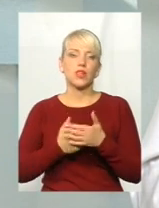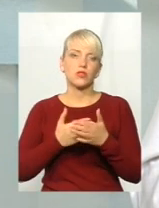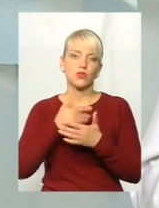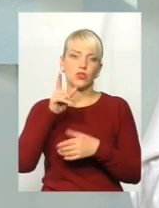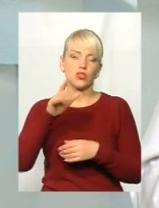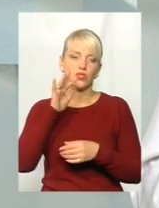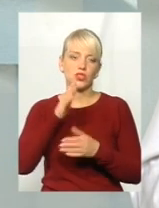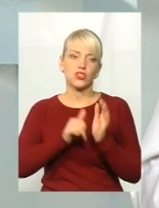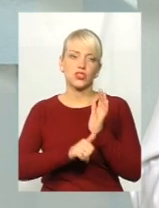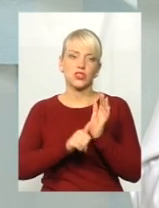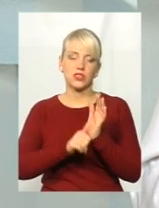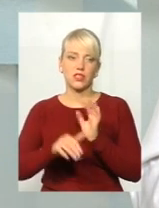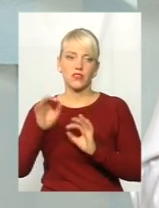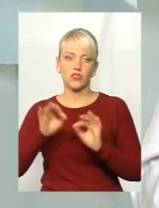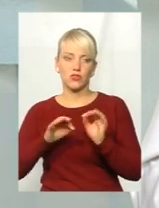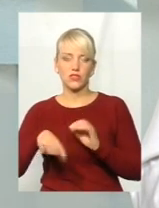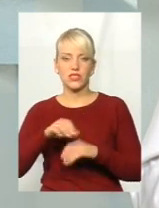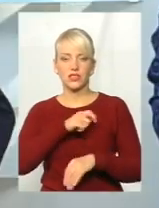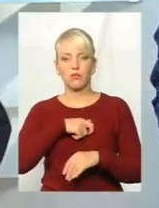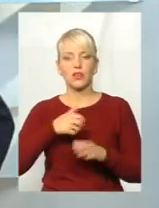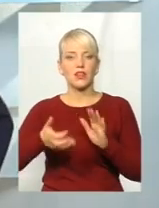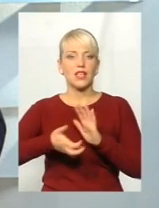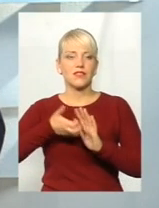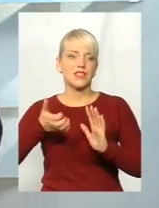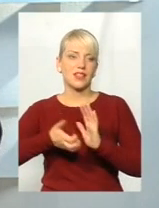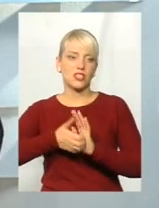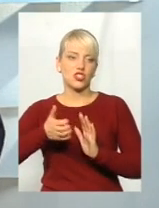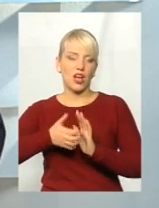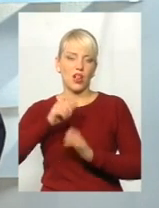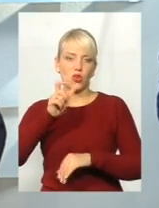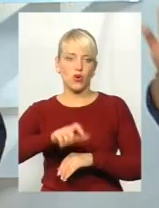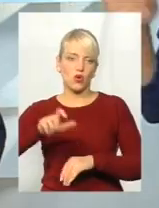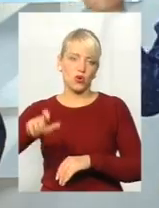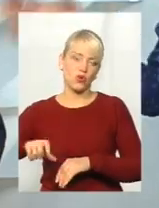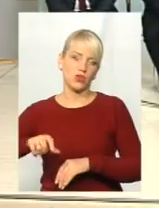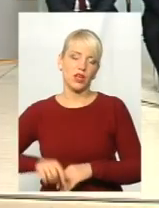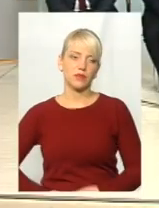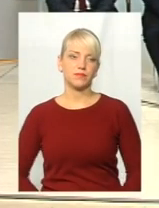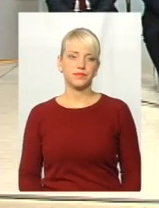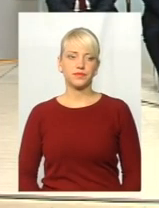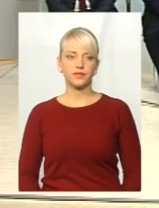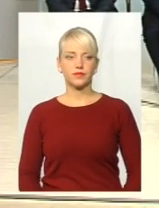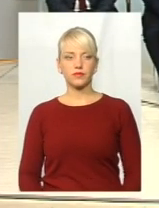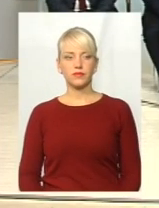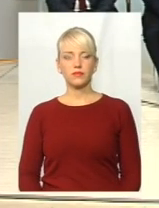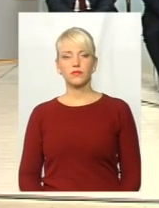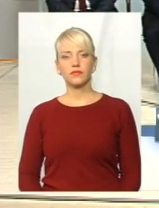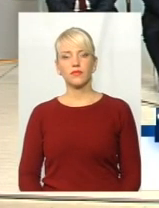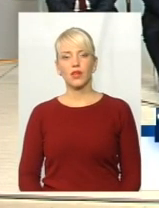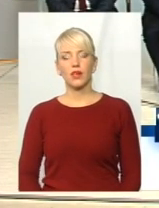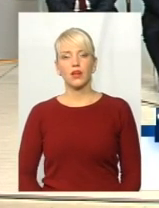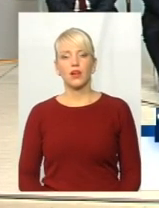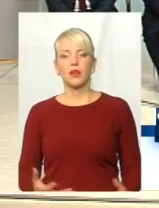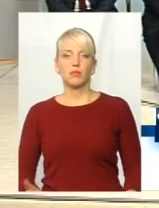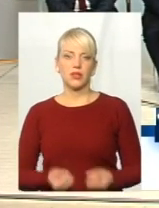близько 60% всіх депутатів. Тобто не було достатньої депутатської кількості депутатів. Івана Ярославовичу, підтримувала